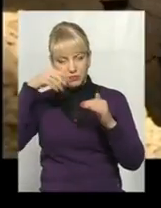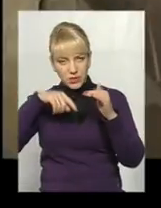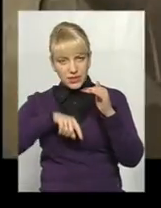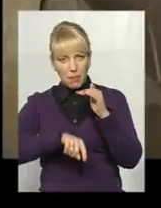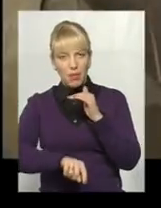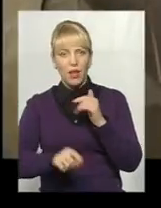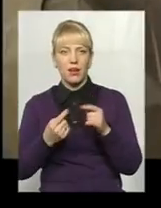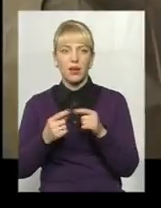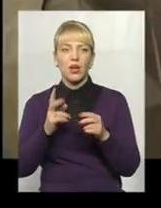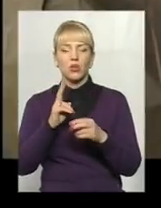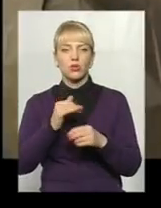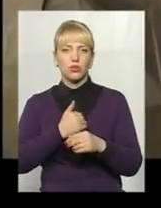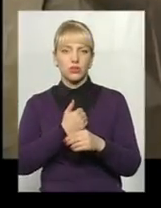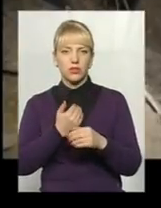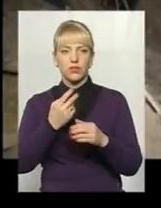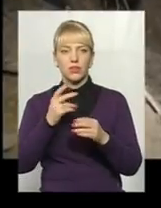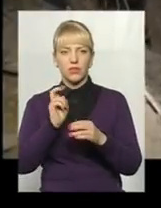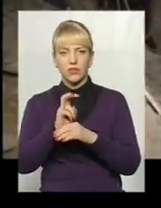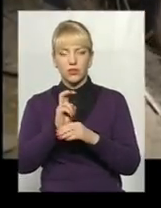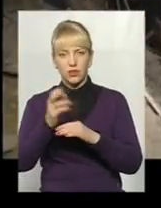Охочих відвідати підземну печеру чимало.